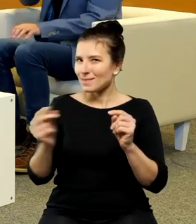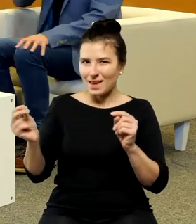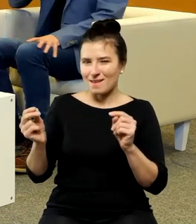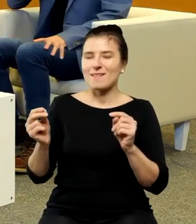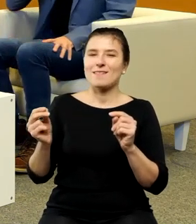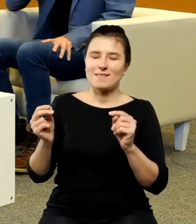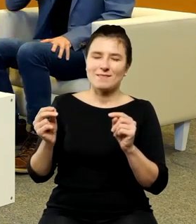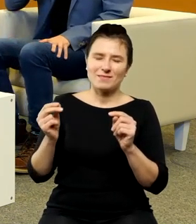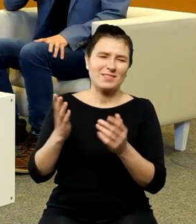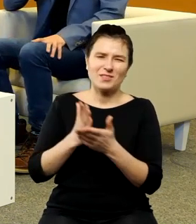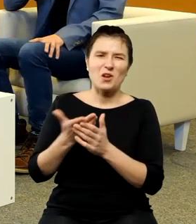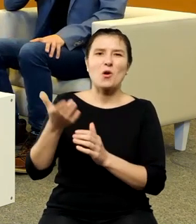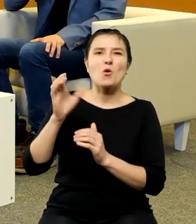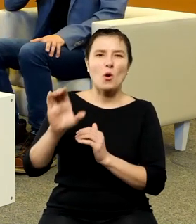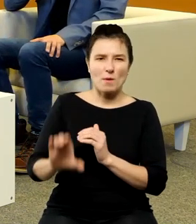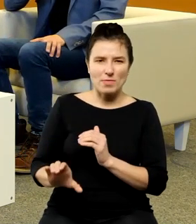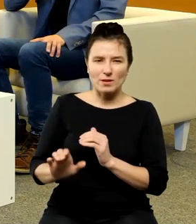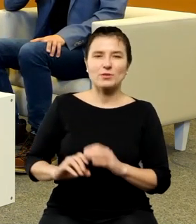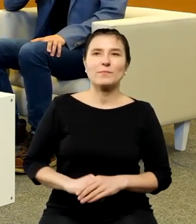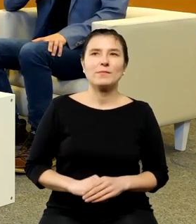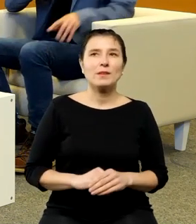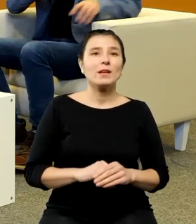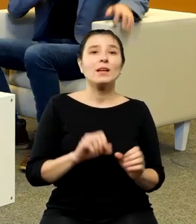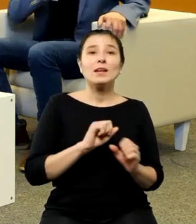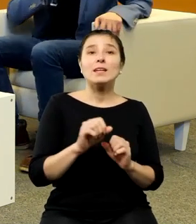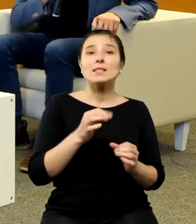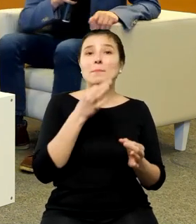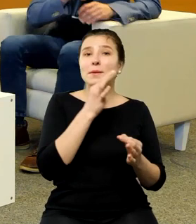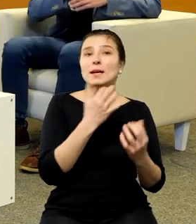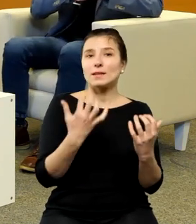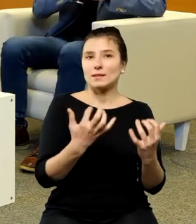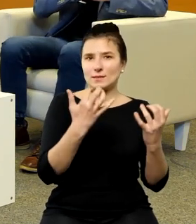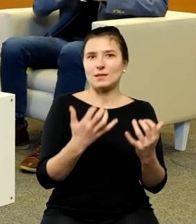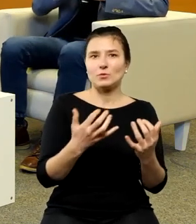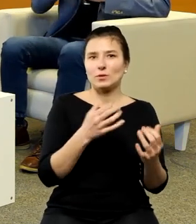więc wydaje mi jeśli mamy pytanie na sali to ja podejdę tak jest świetnie